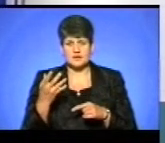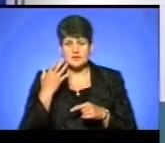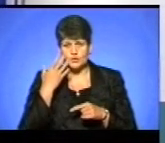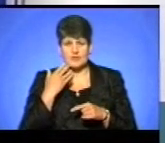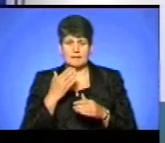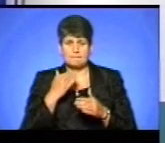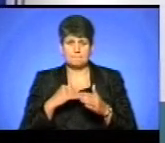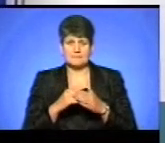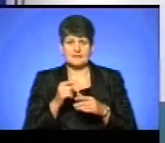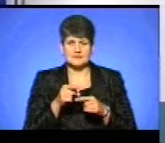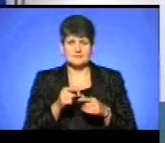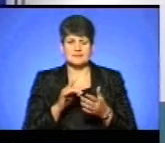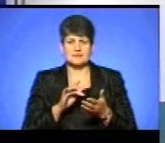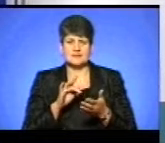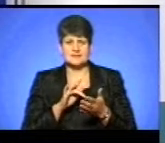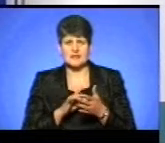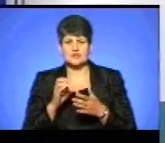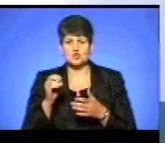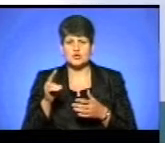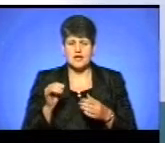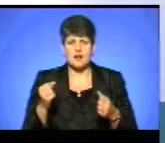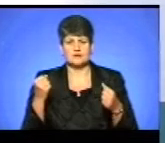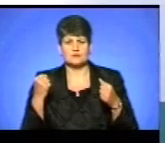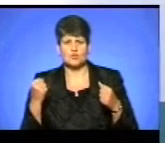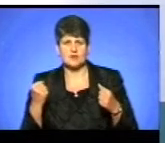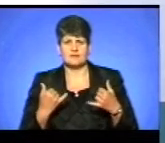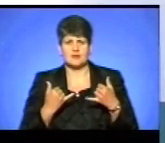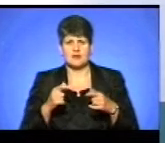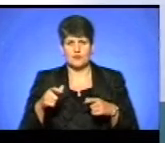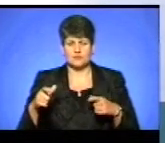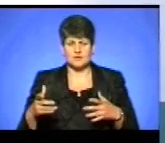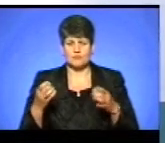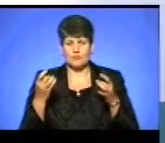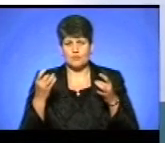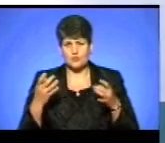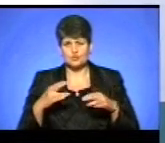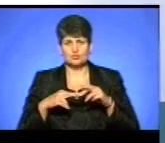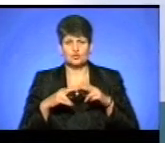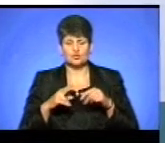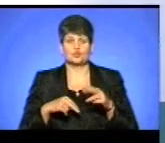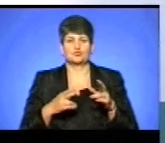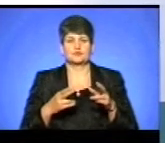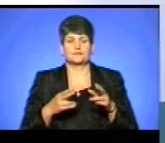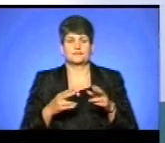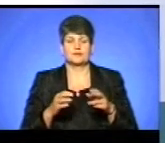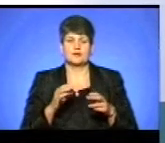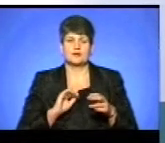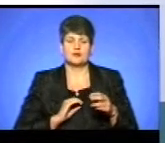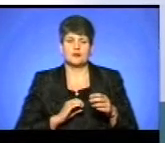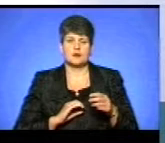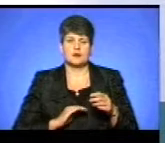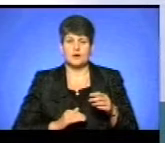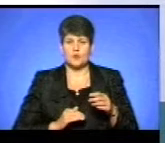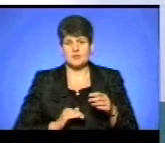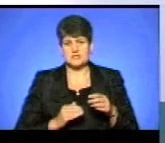прикриттям різних центрів, соціальних, спортивних, для людей і так далі, просто-напросто будується комерційна забудова, а внаслідок